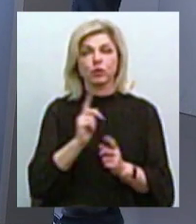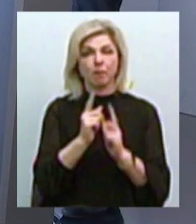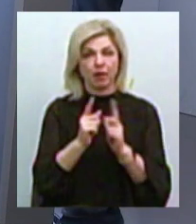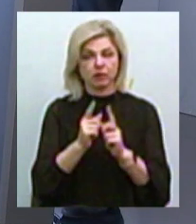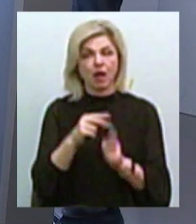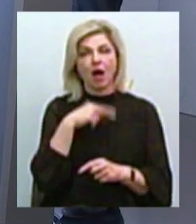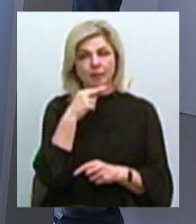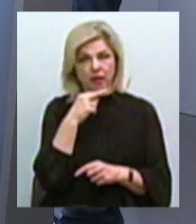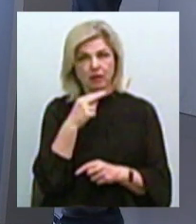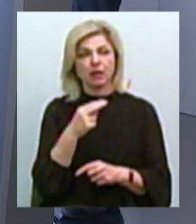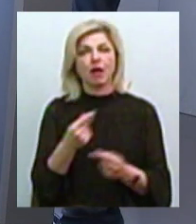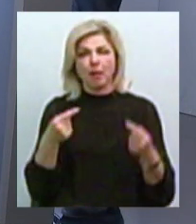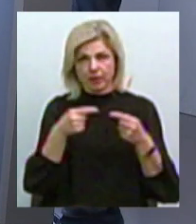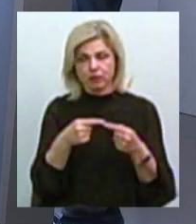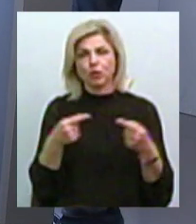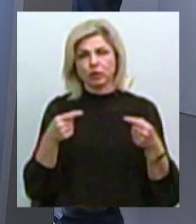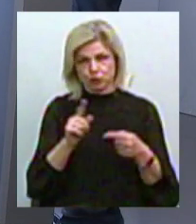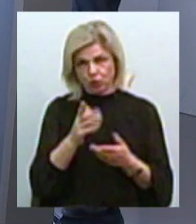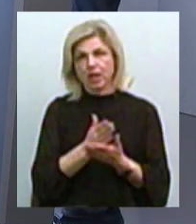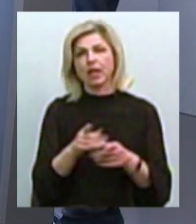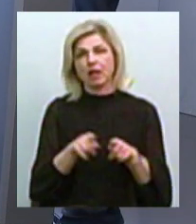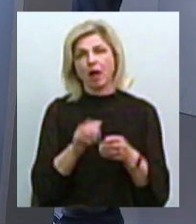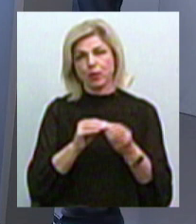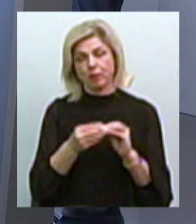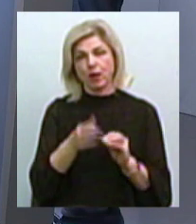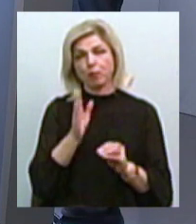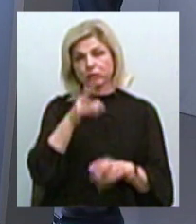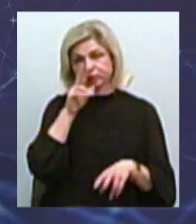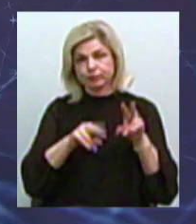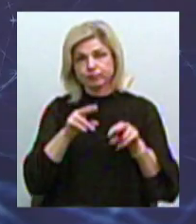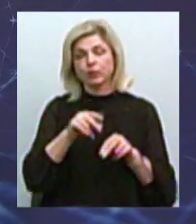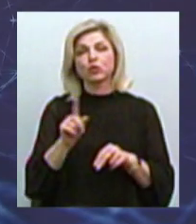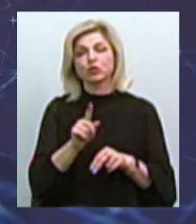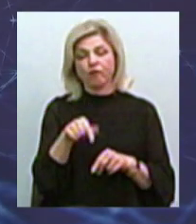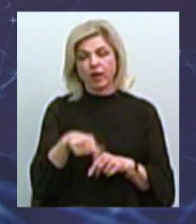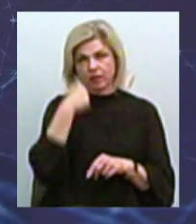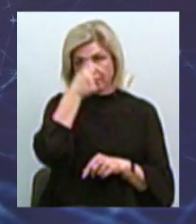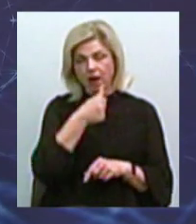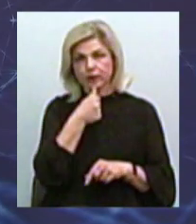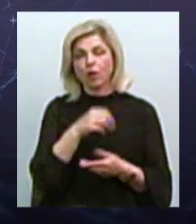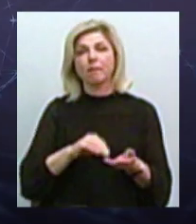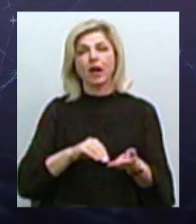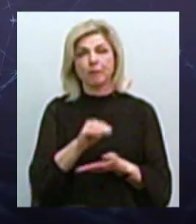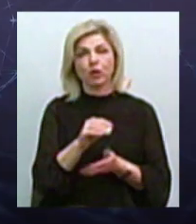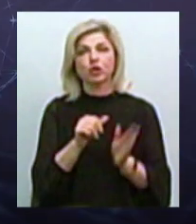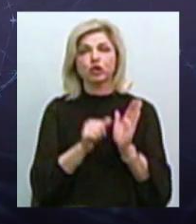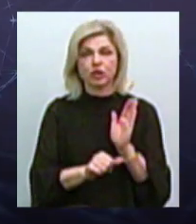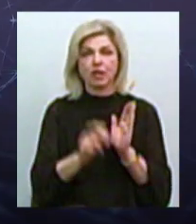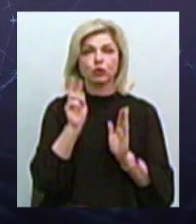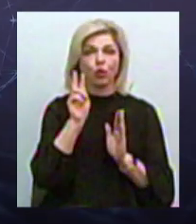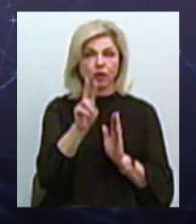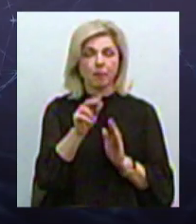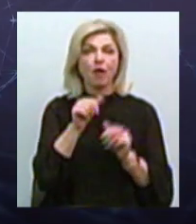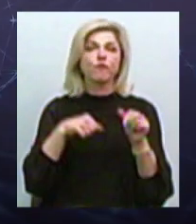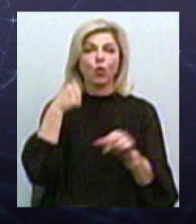определили точно, что вот есть такая проблема. Будем надеяться на то, что в этом году мы приобретем 60 троллейбусов, в